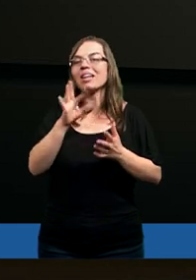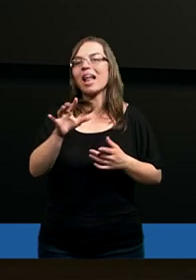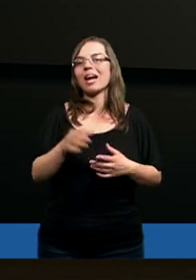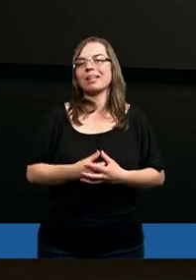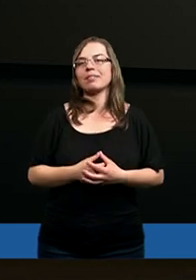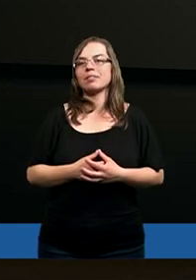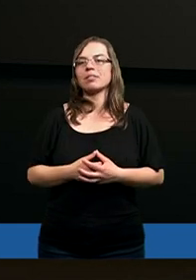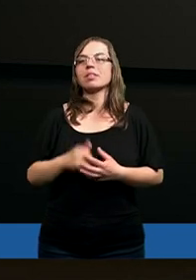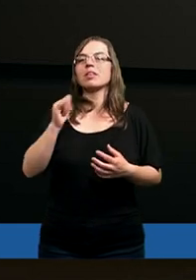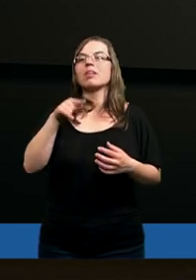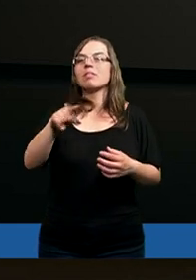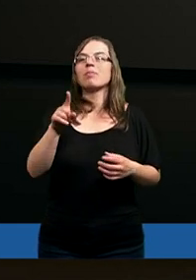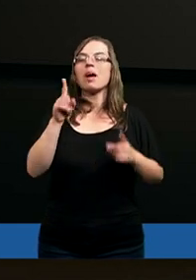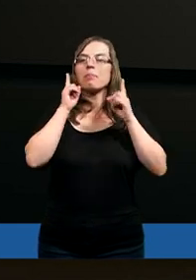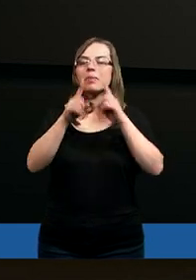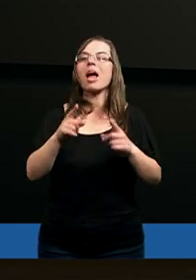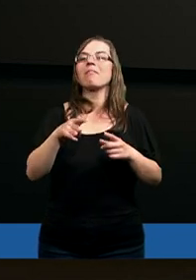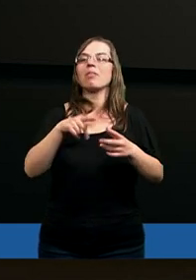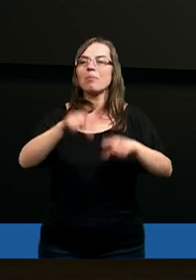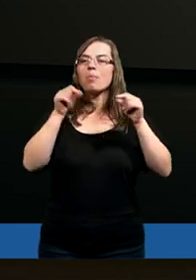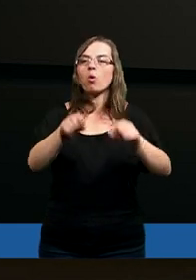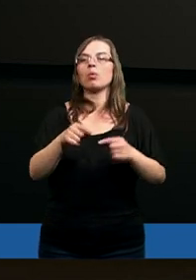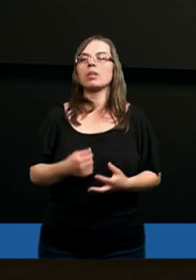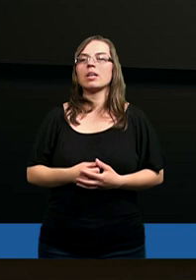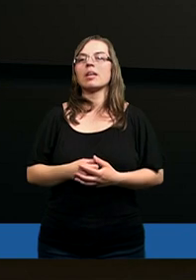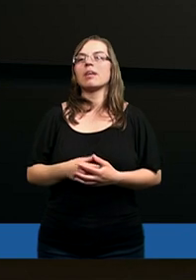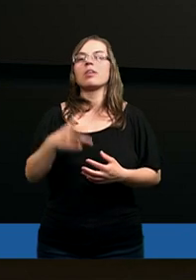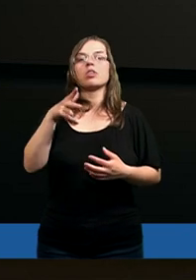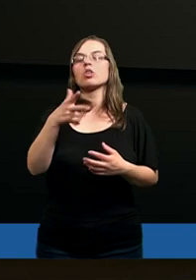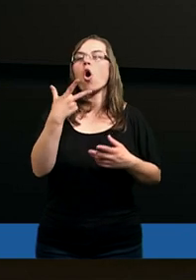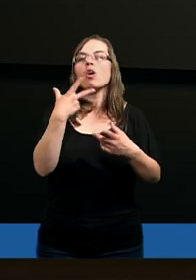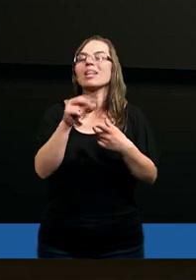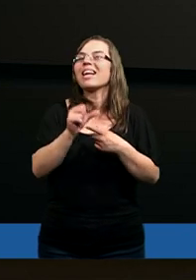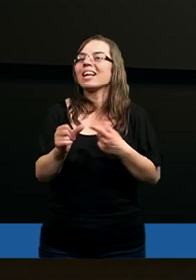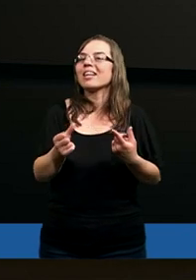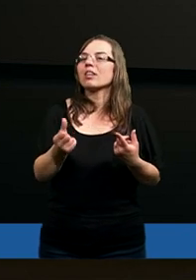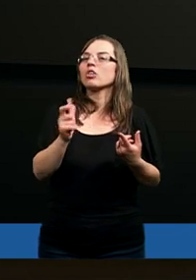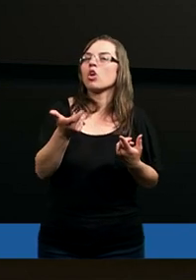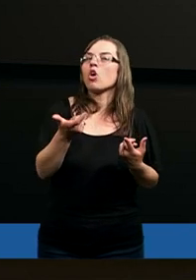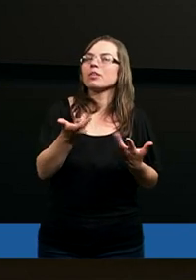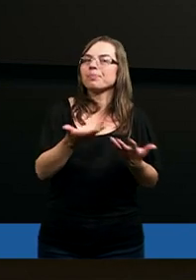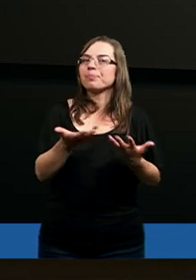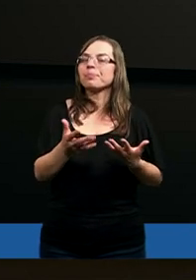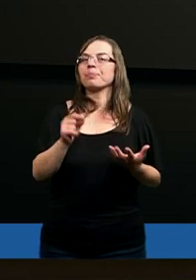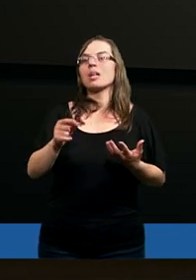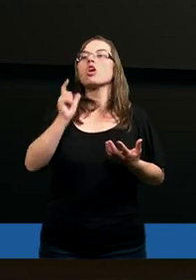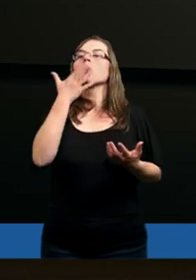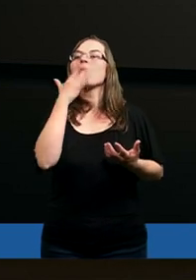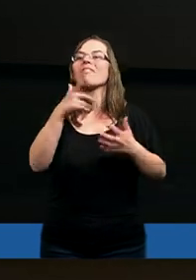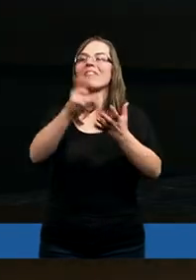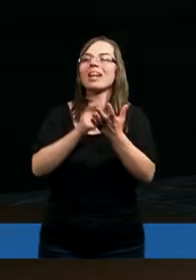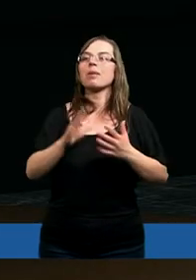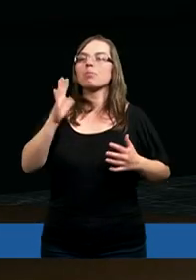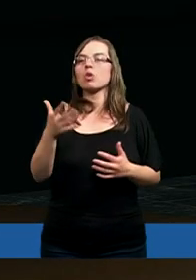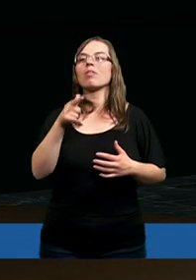obawiać. Więc to, jakich wyborów dokonuję, no cóż, nie jest to obojętne. A co mówi werset piąty.